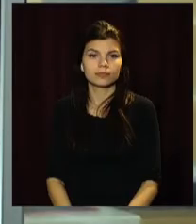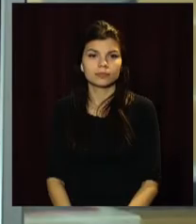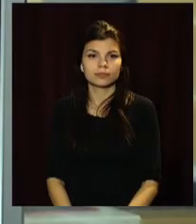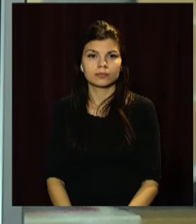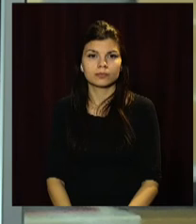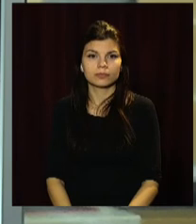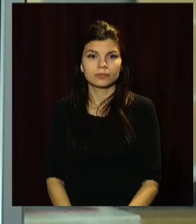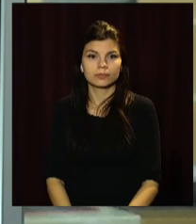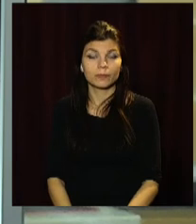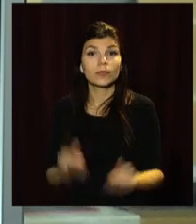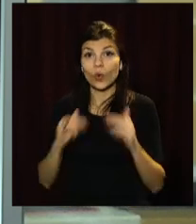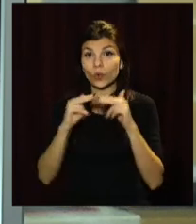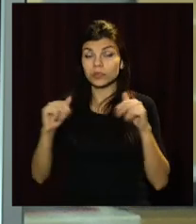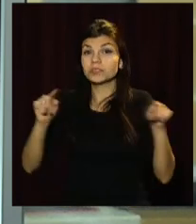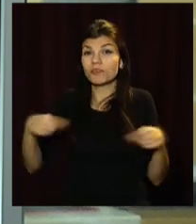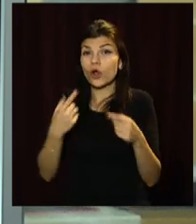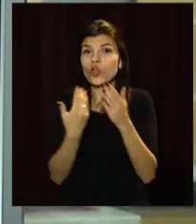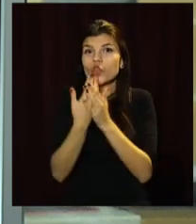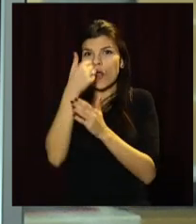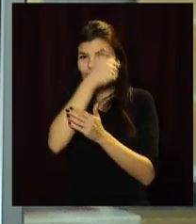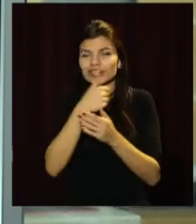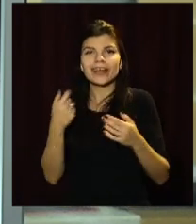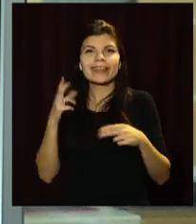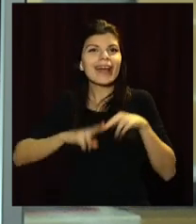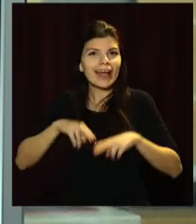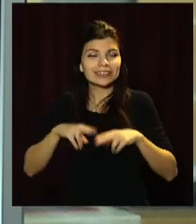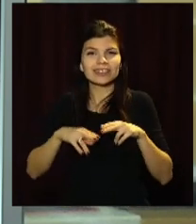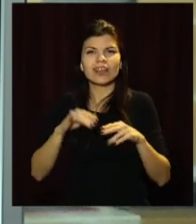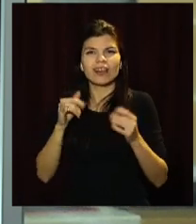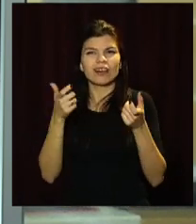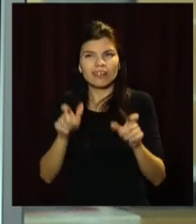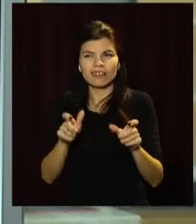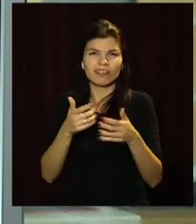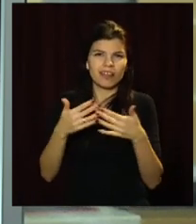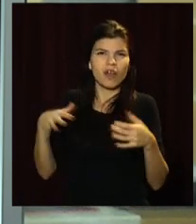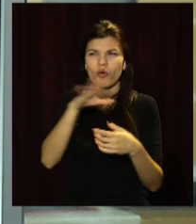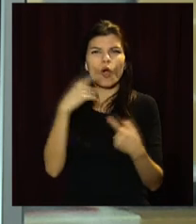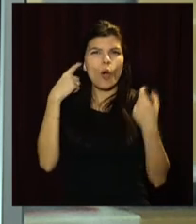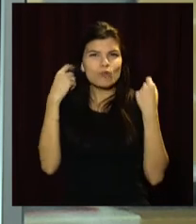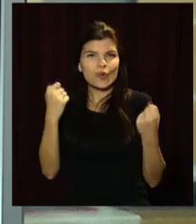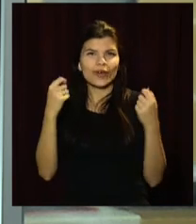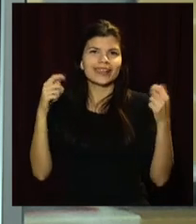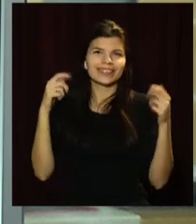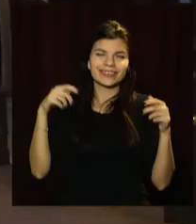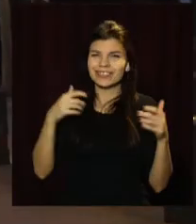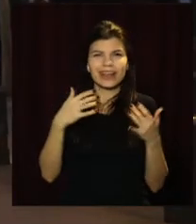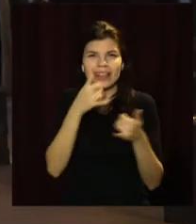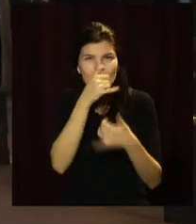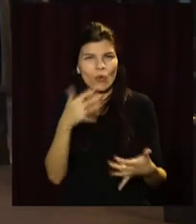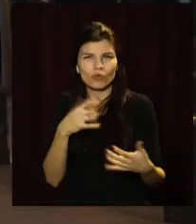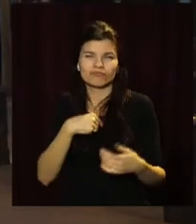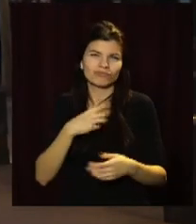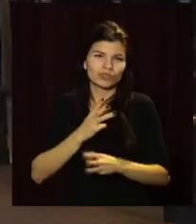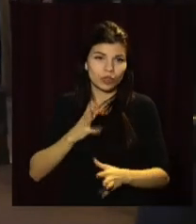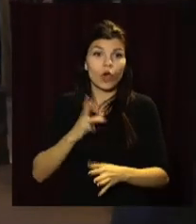У Дніпрі створили новорічний настрій. Через пандемію у місті відмовились від гучних заходів. Натомість по святковому прикрасили 12